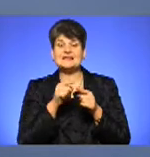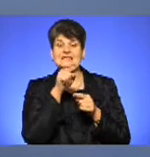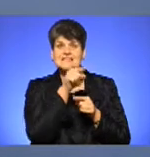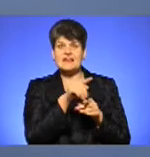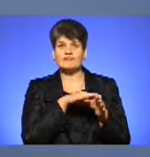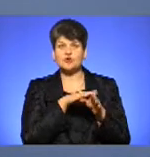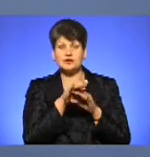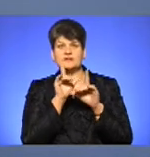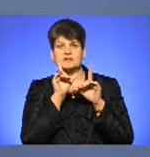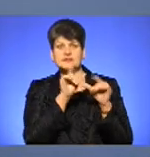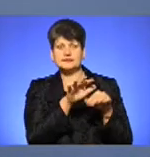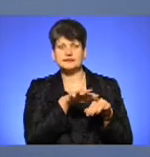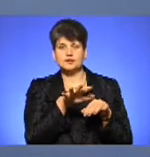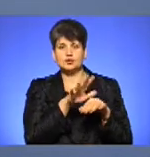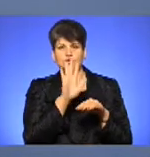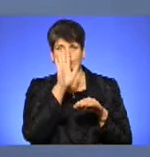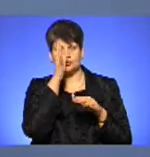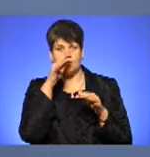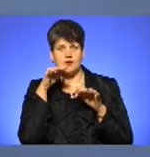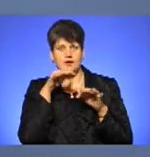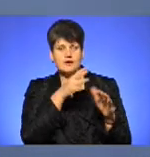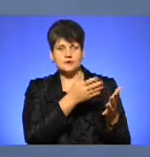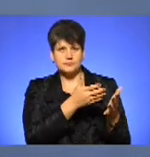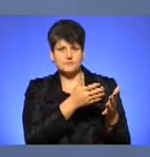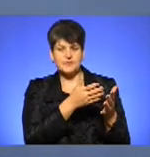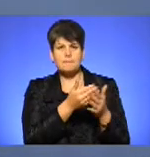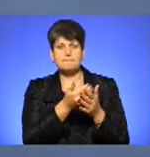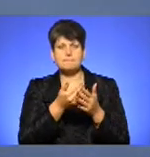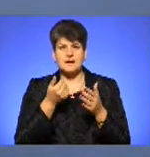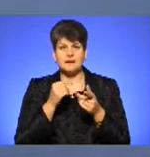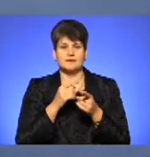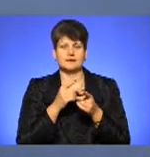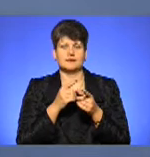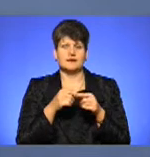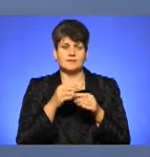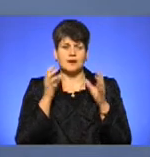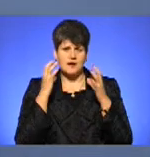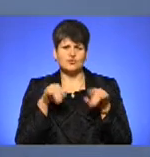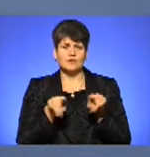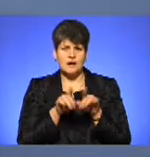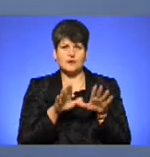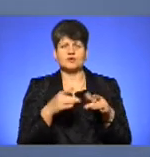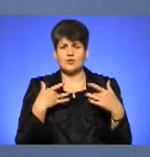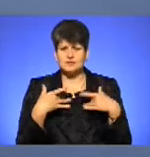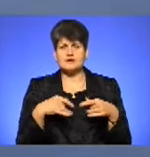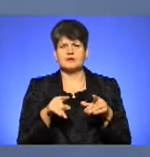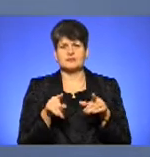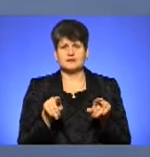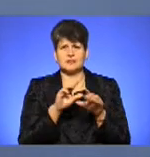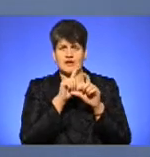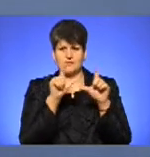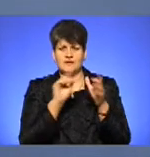гастролює на території країни-агресора». Перед ротацією на радіо – те ж саме, на афіші концерту – те ж саме. І